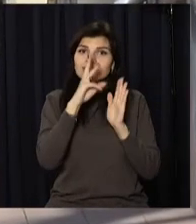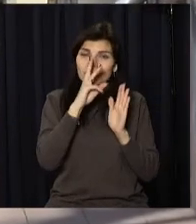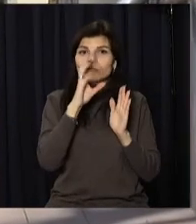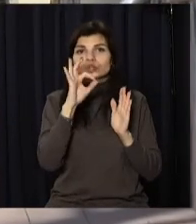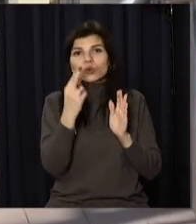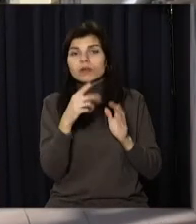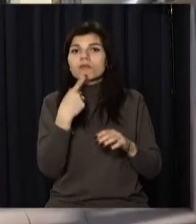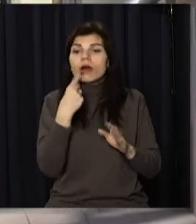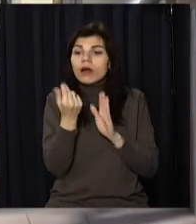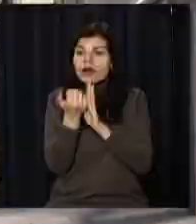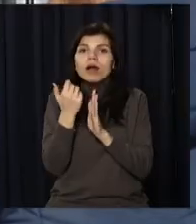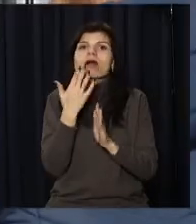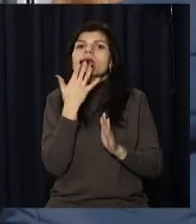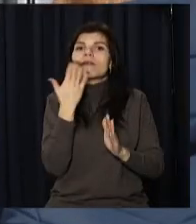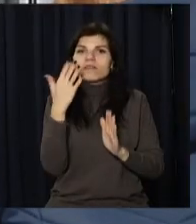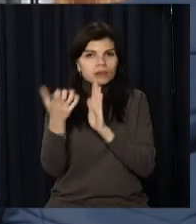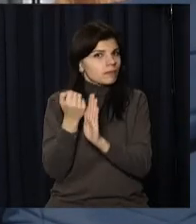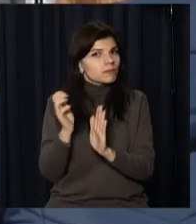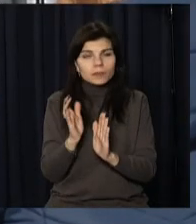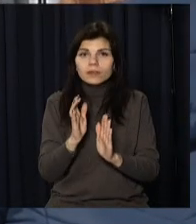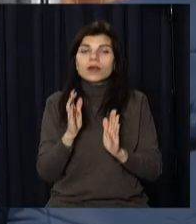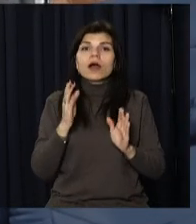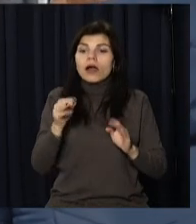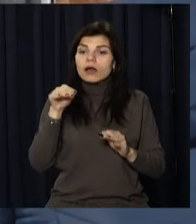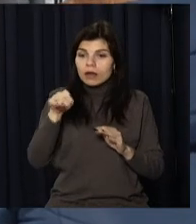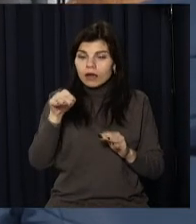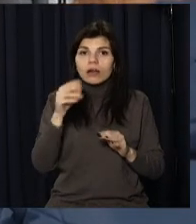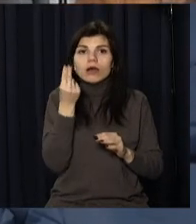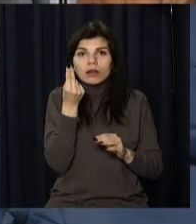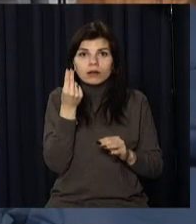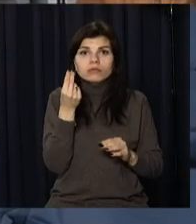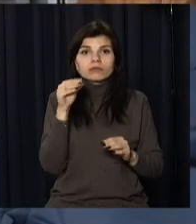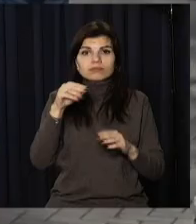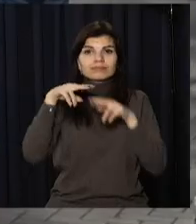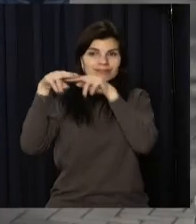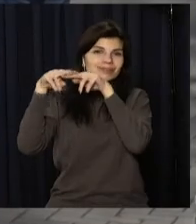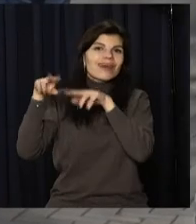видаватимуть готівку в іноземній валюті, а розрахунки карткою залишаються безлімітними.